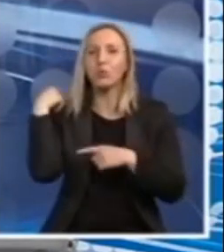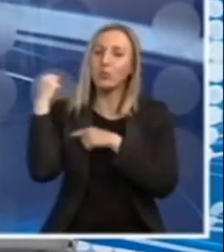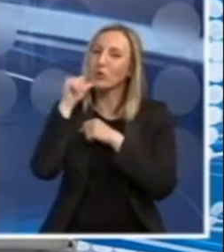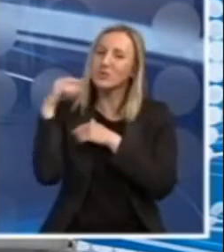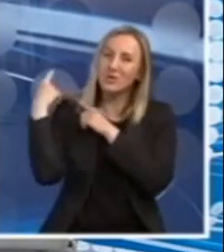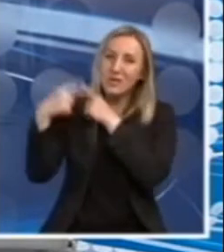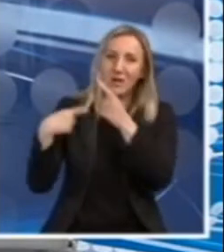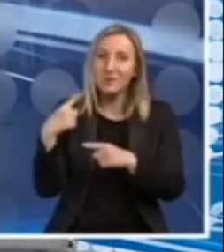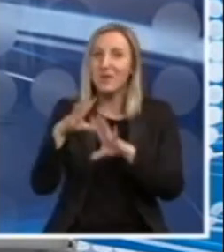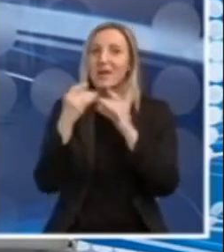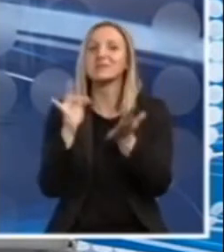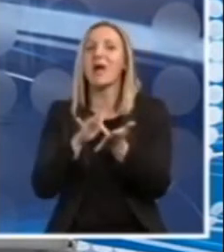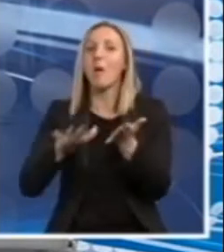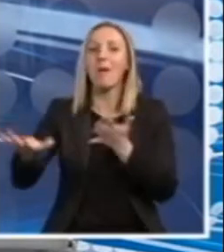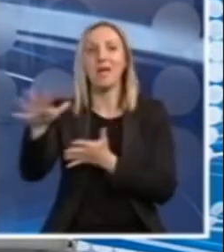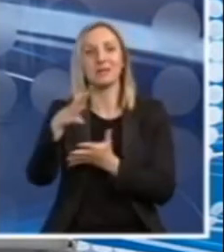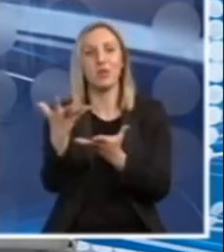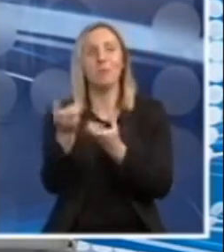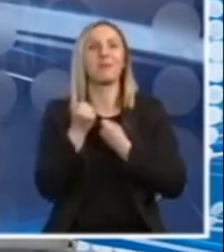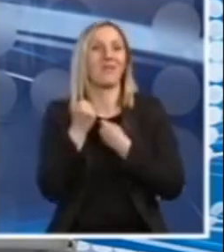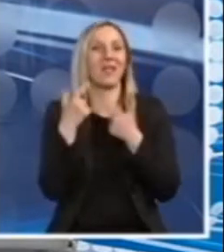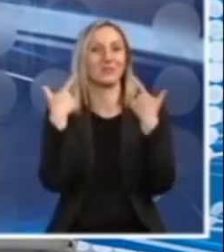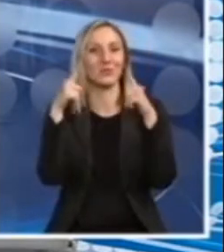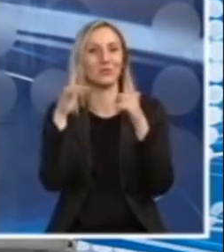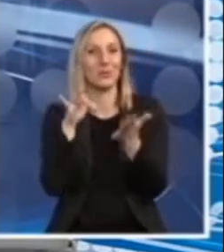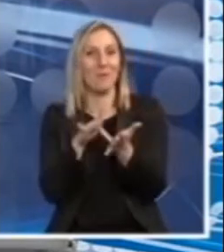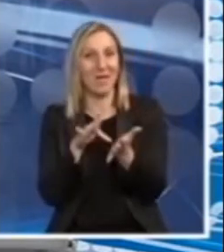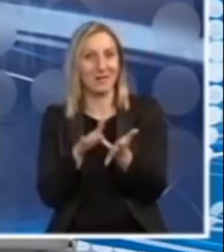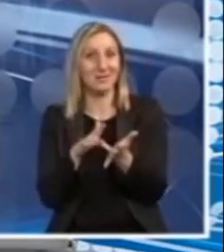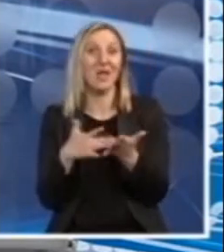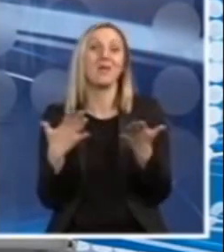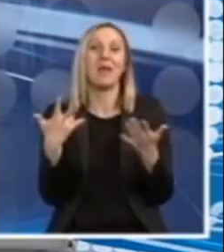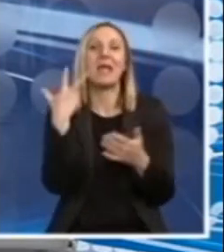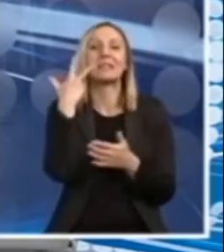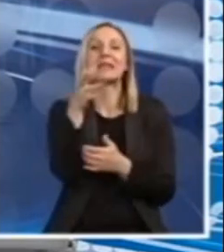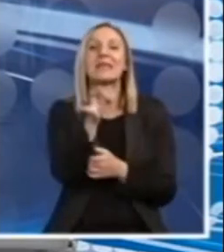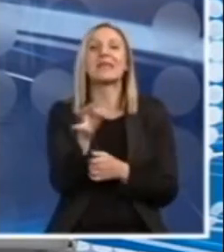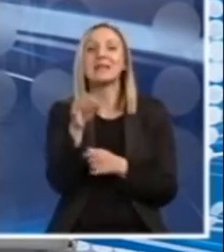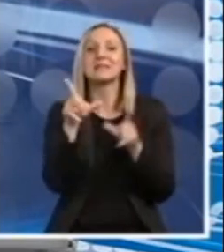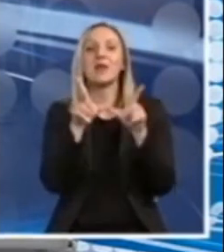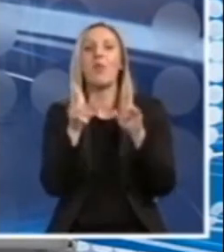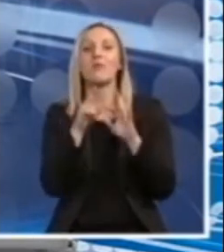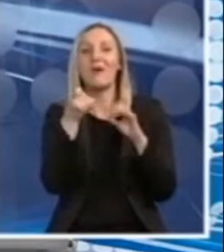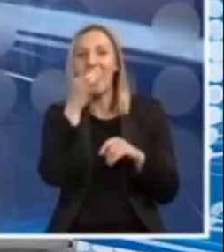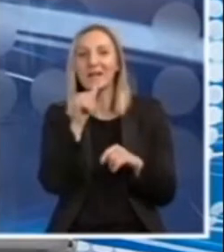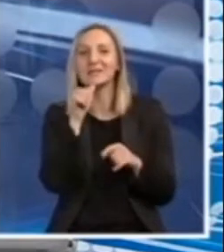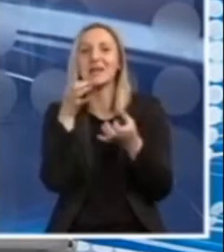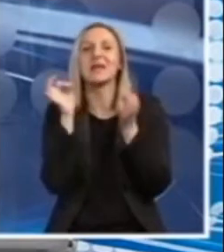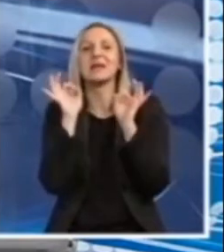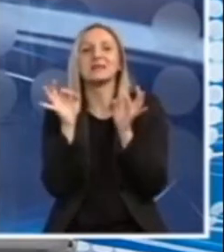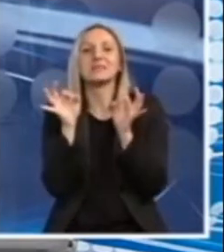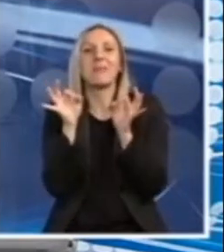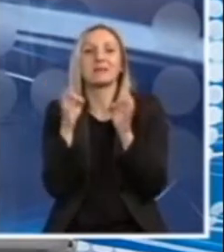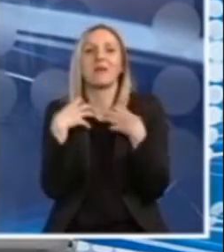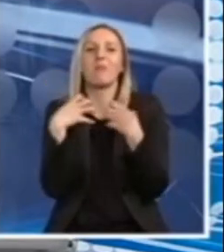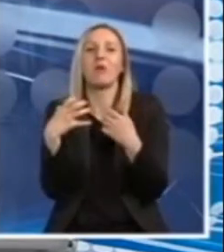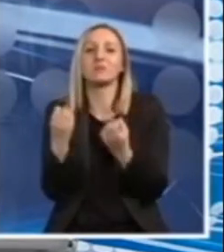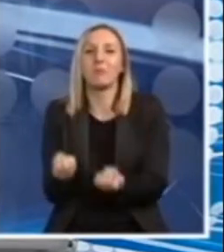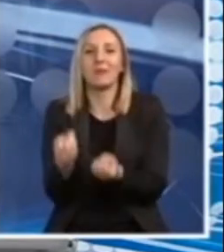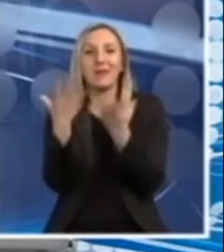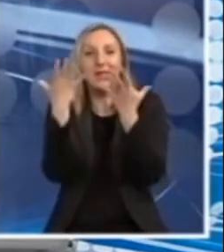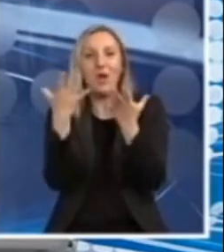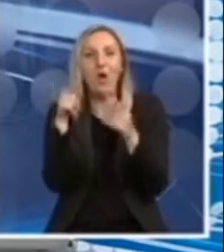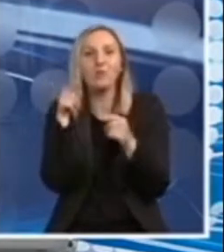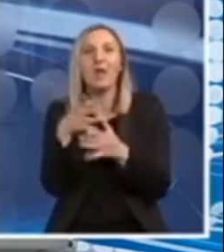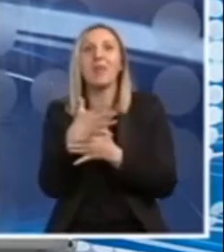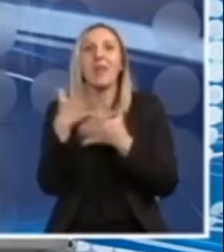atraktivnim turističkom destinacijom. Pečat mu ipak daju tri jezere na uvcu i specijalni rezervat prirode, u čijem je okrilju jedna